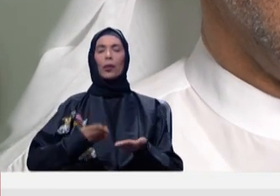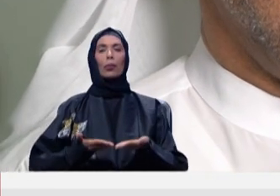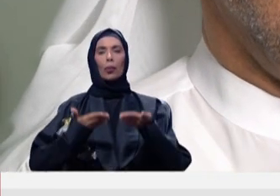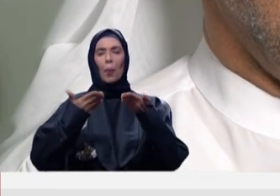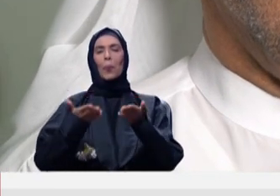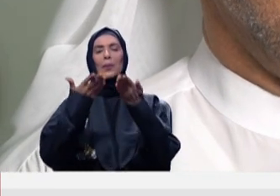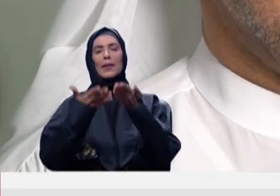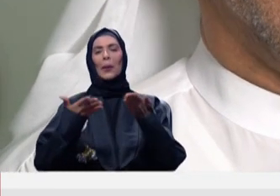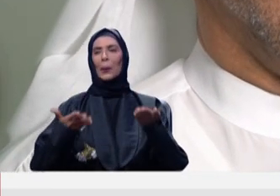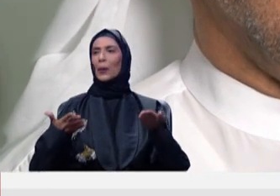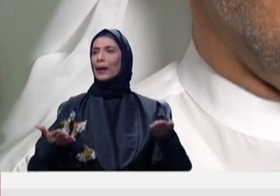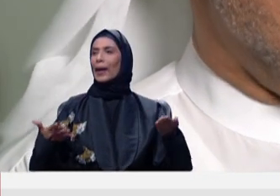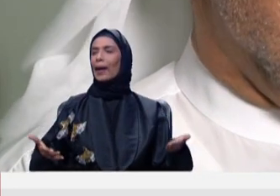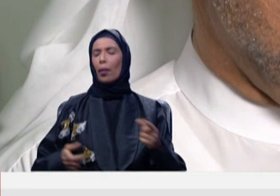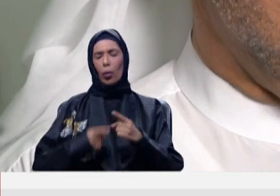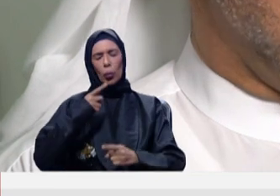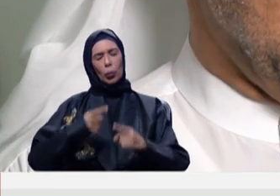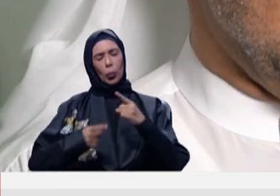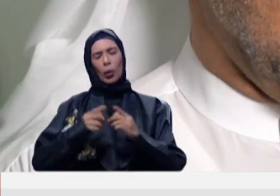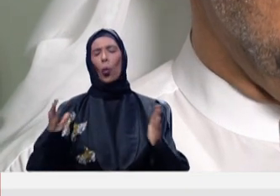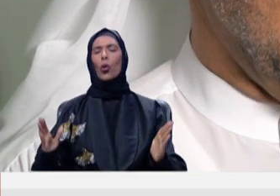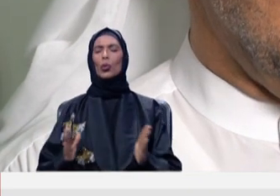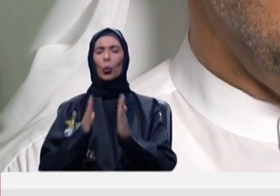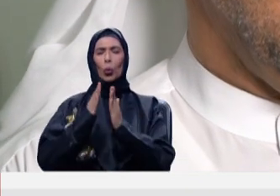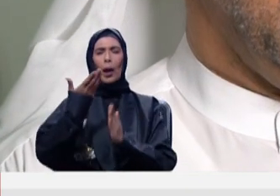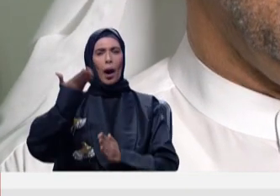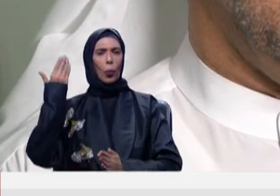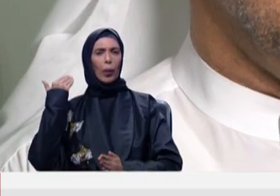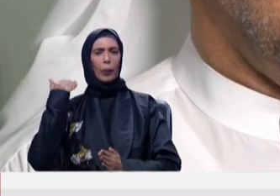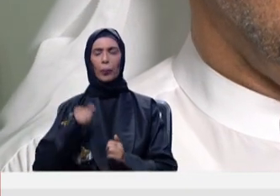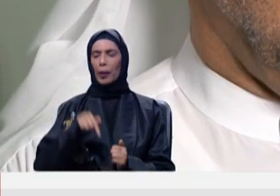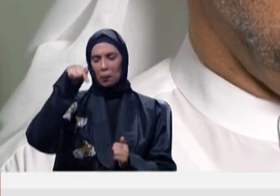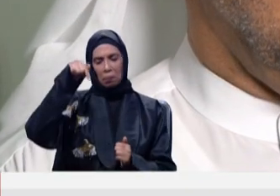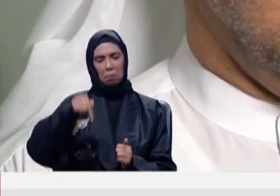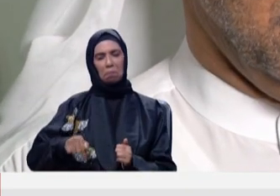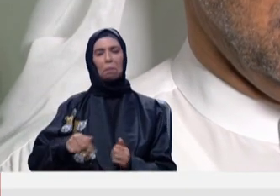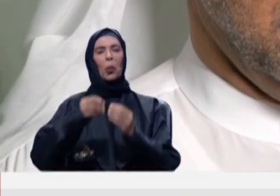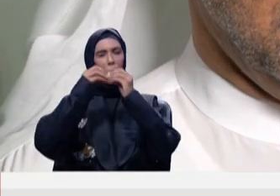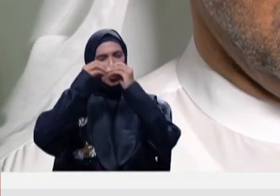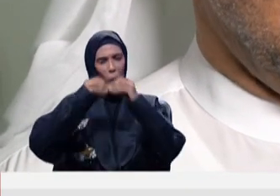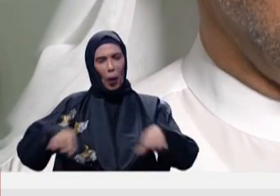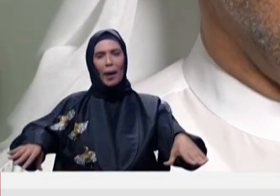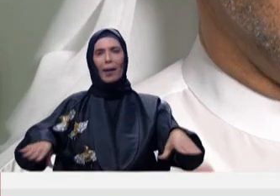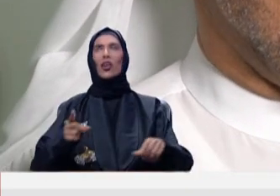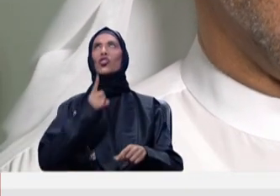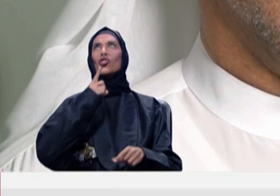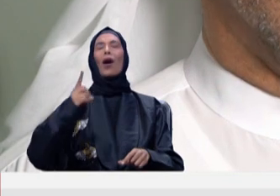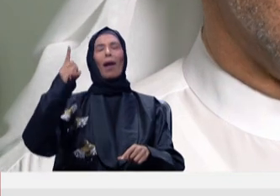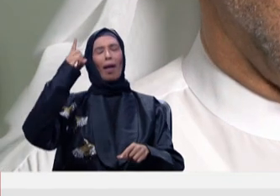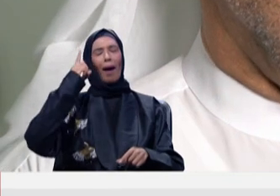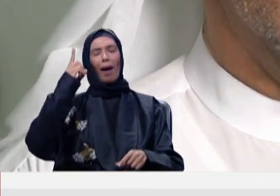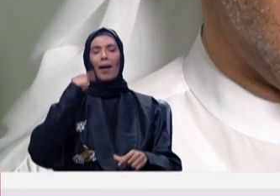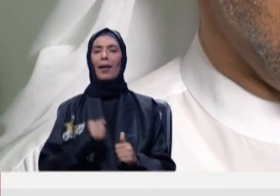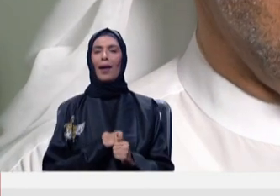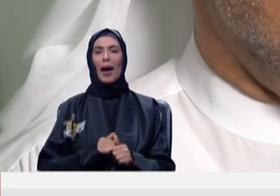بتسهل لهم المشاكل اللي كانوا يعانون منها سابقا الآن راح تحل بمجرد